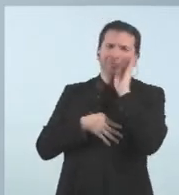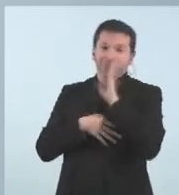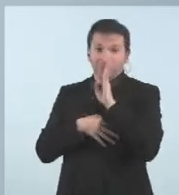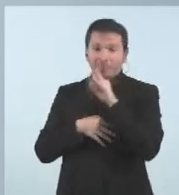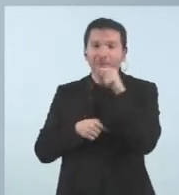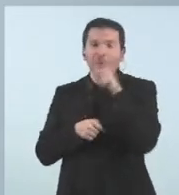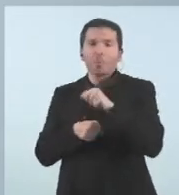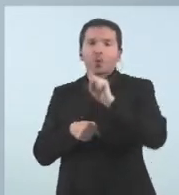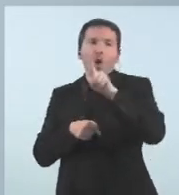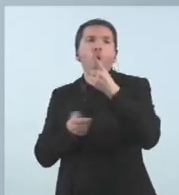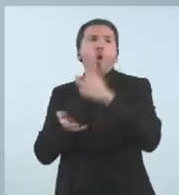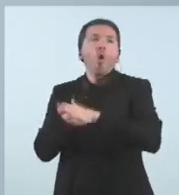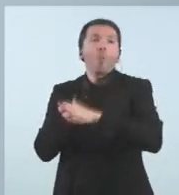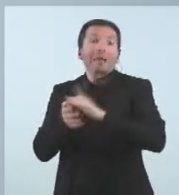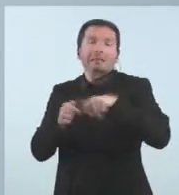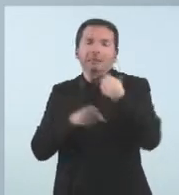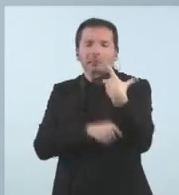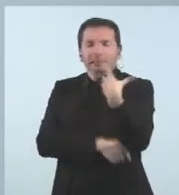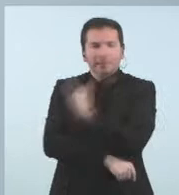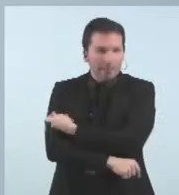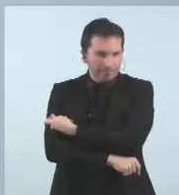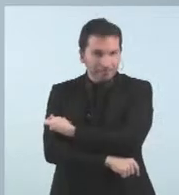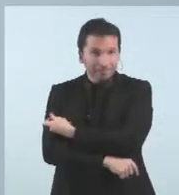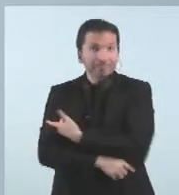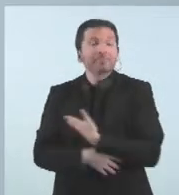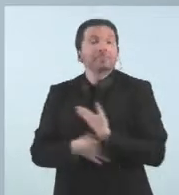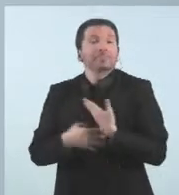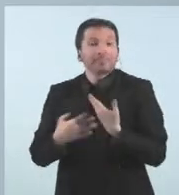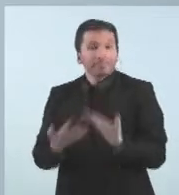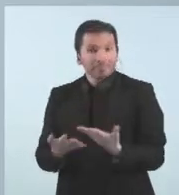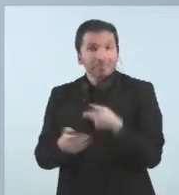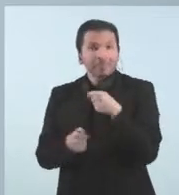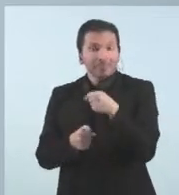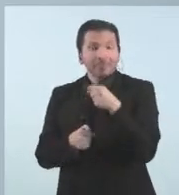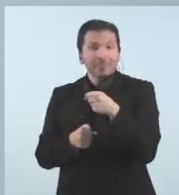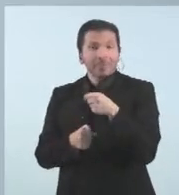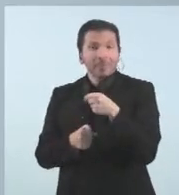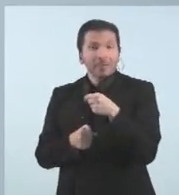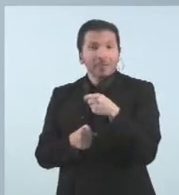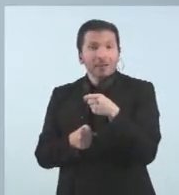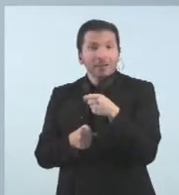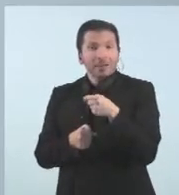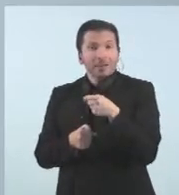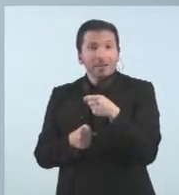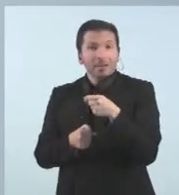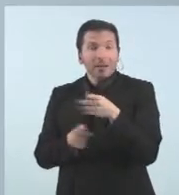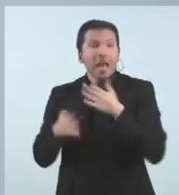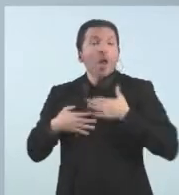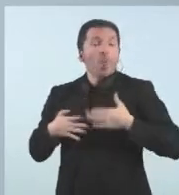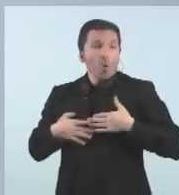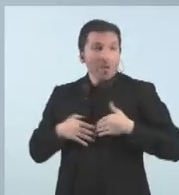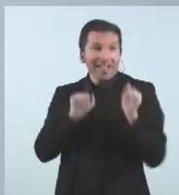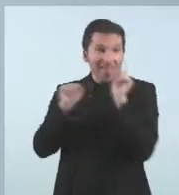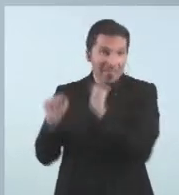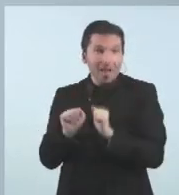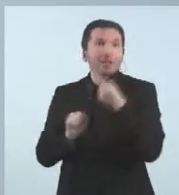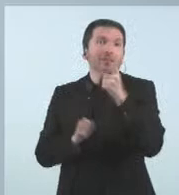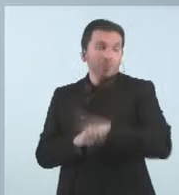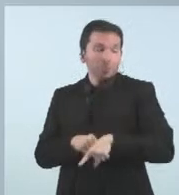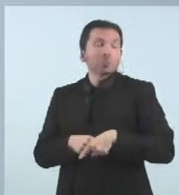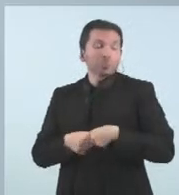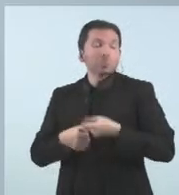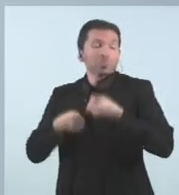Tot i així no passa res. Vull dir que també té el seu efecte immunitzant. que passa és que no caldria perquè